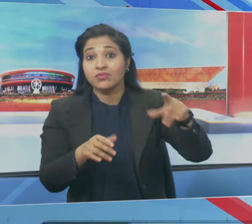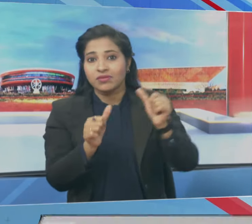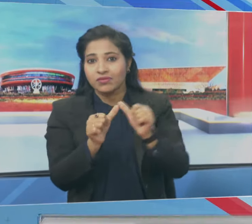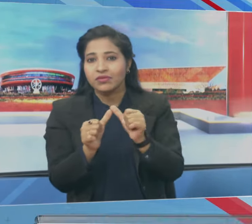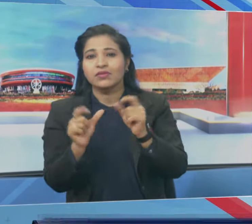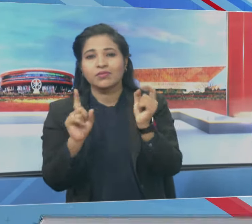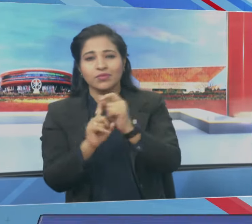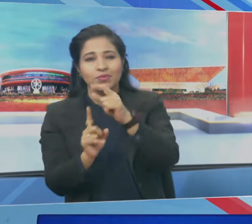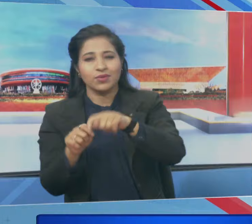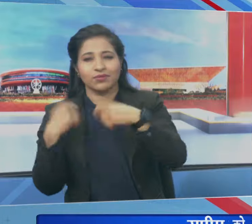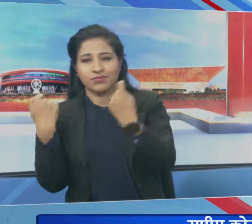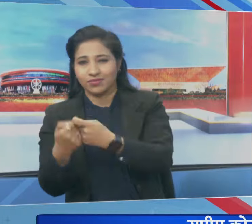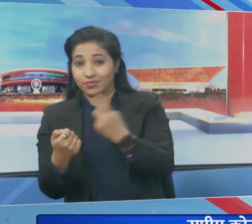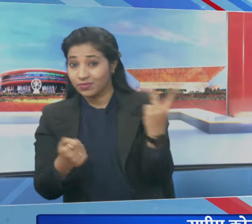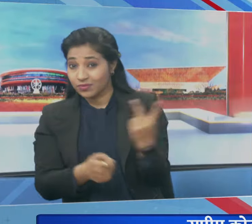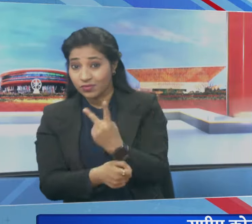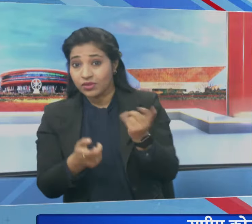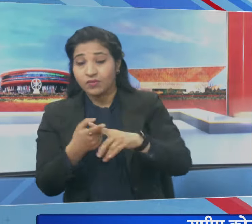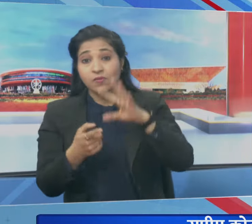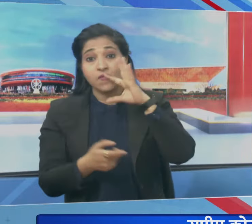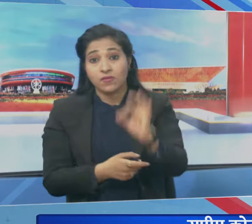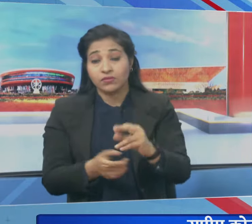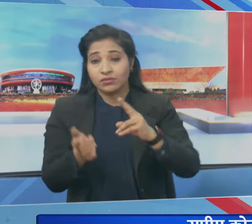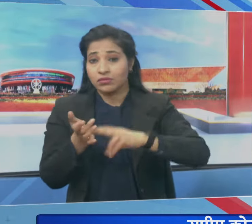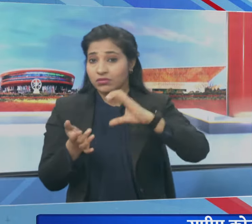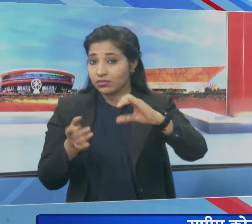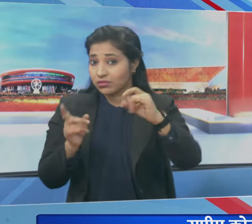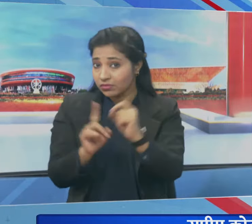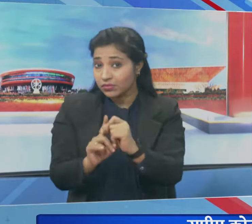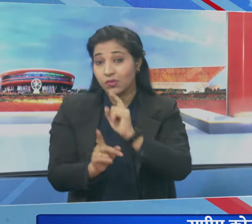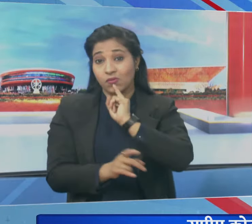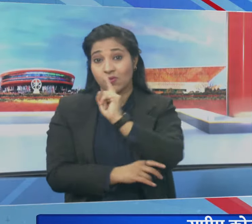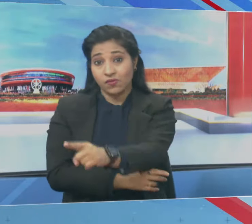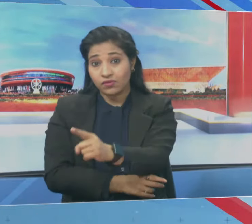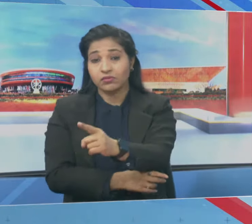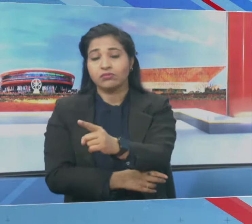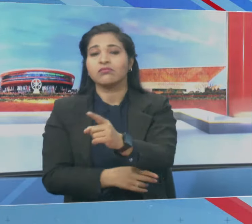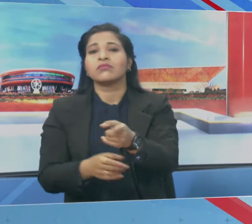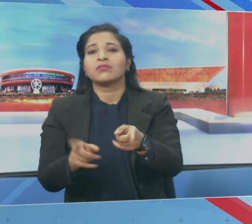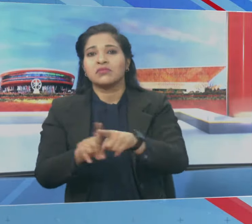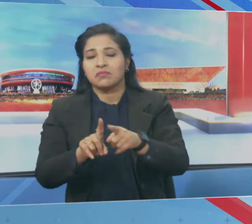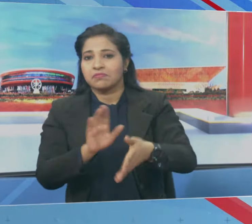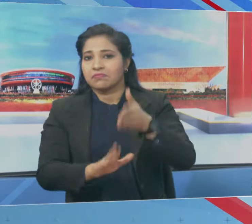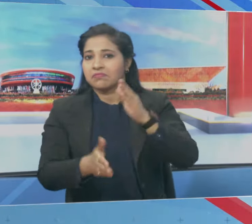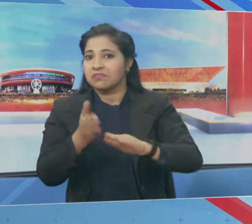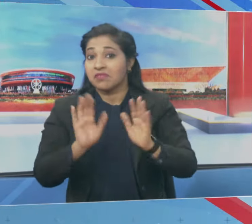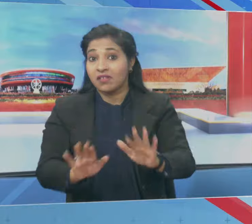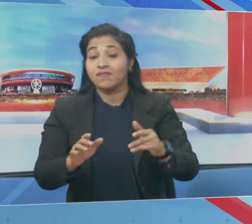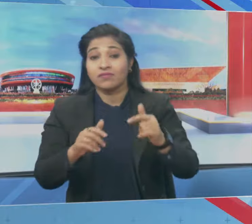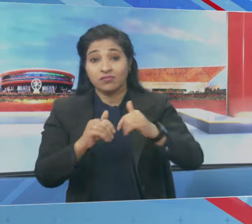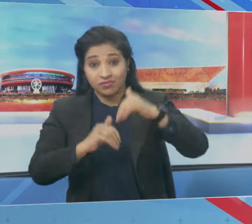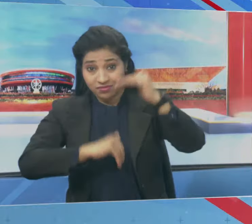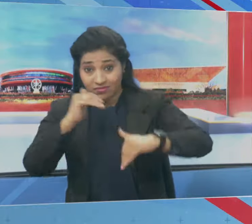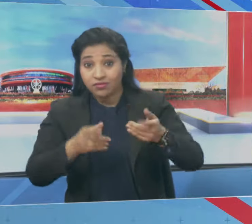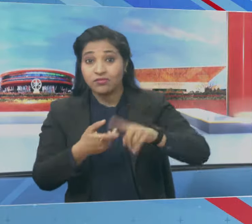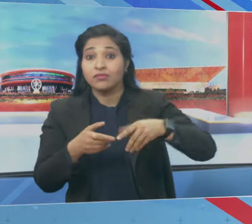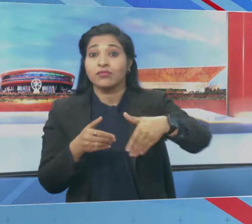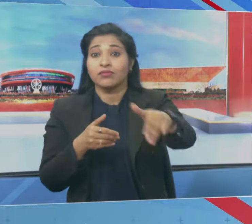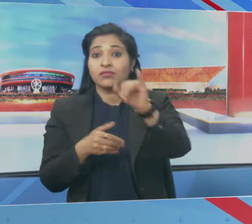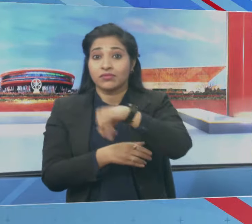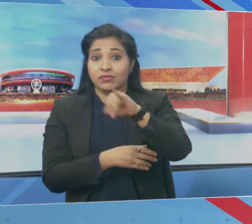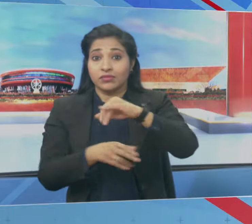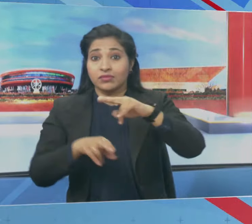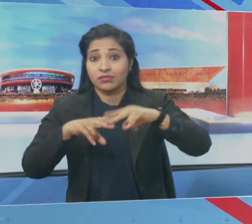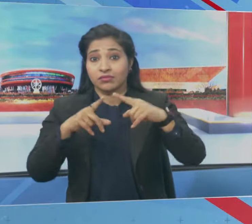पवार के नेतरुतव वाले गुट को असली एनसेपी घोशत करने के आदेश को चुनौती दी गई है चुनाव आयोग में छे फरवरी को